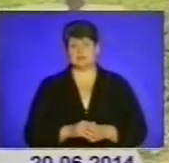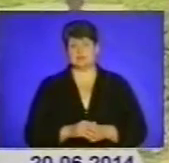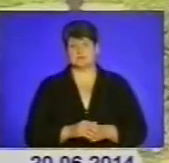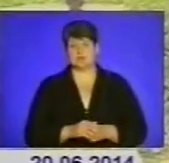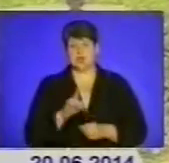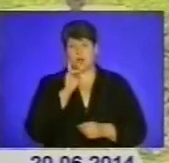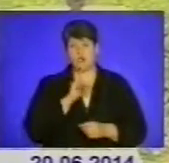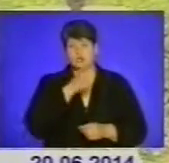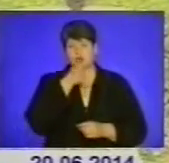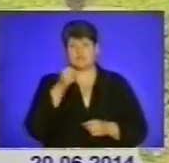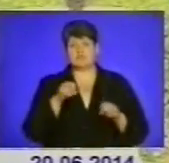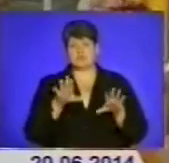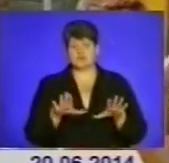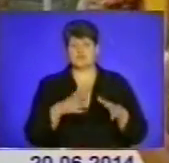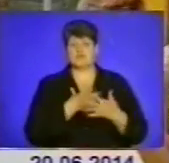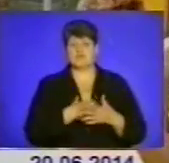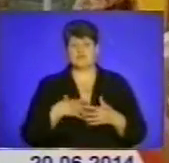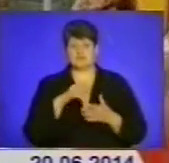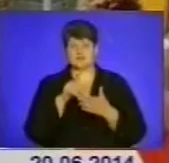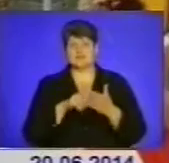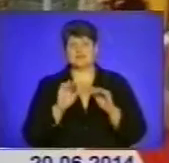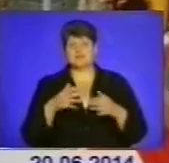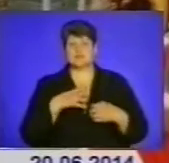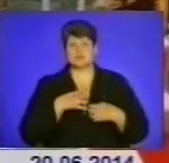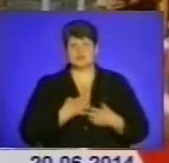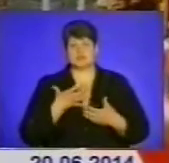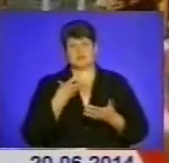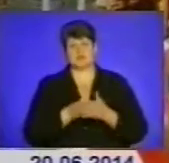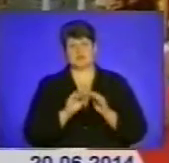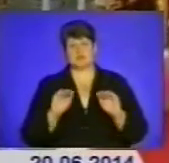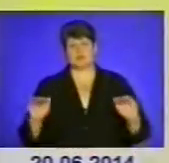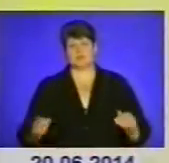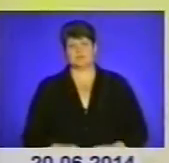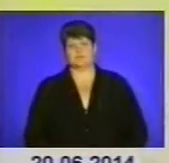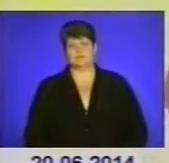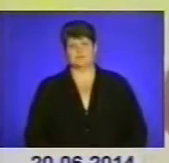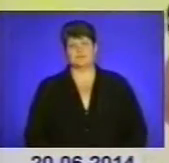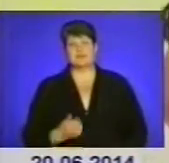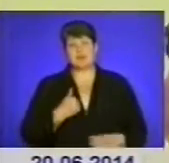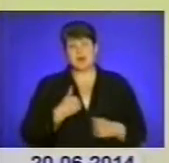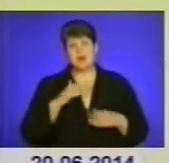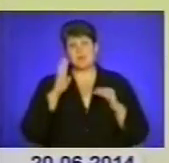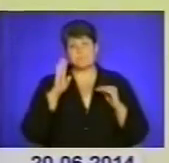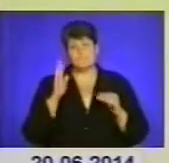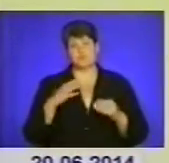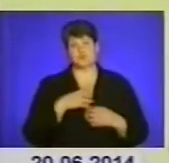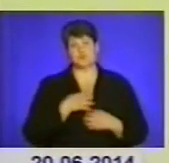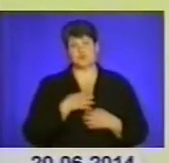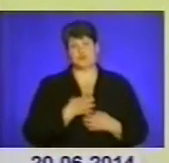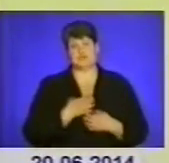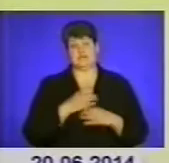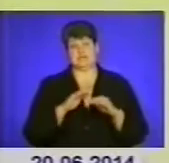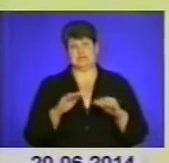дорослі вирішують актуальні питання, діти вже сумують за своїм садочком. Я буду сумувати за